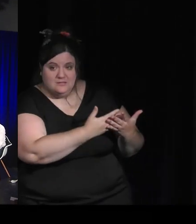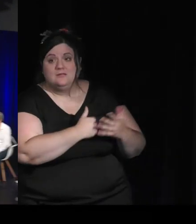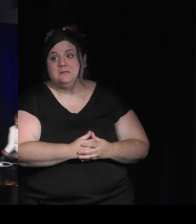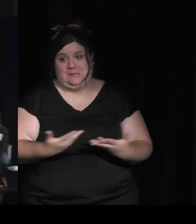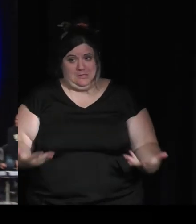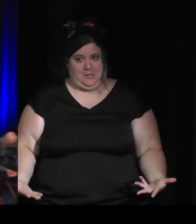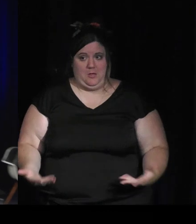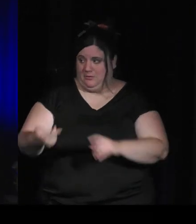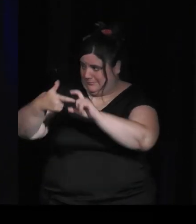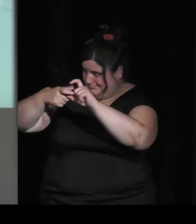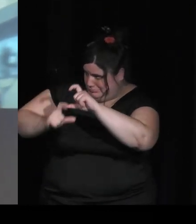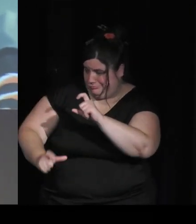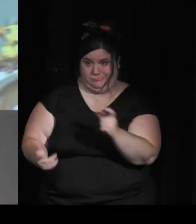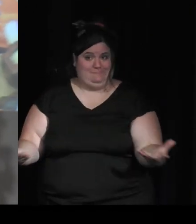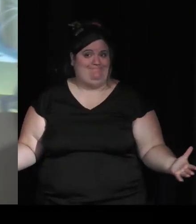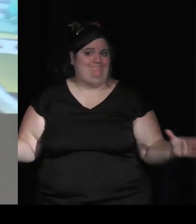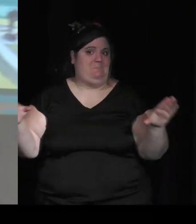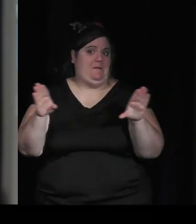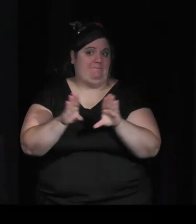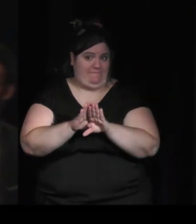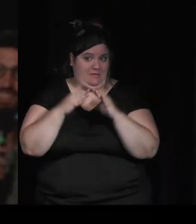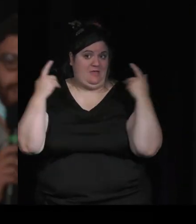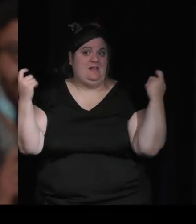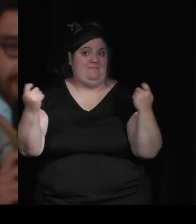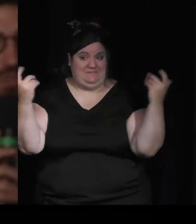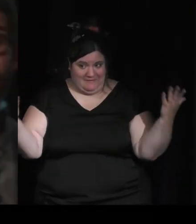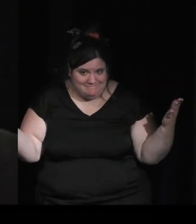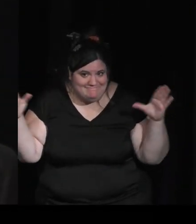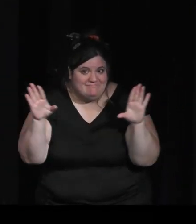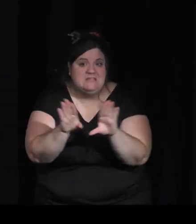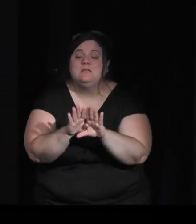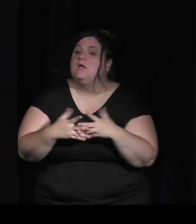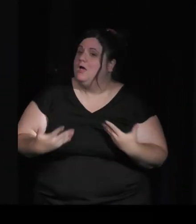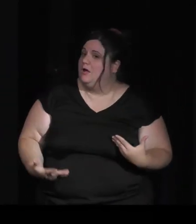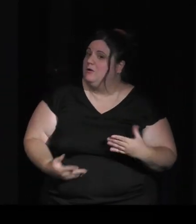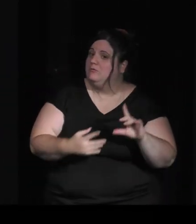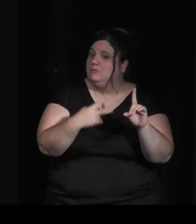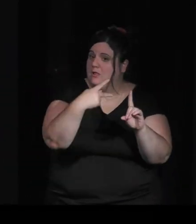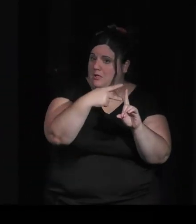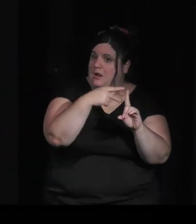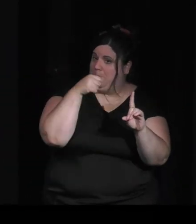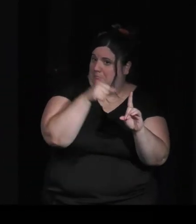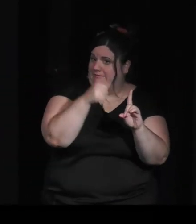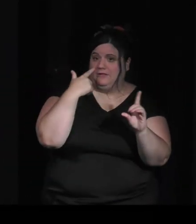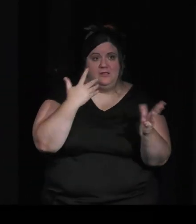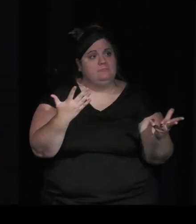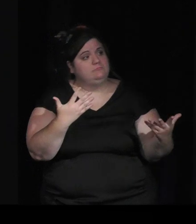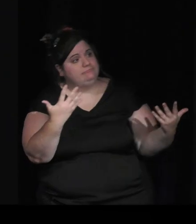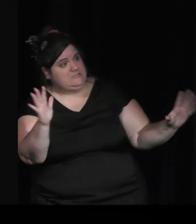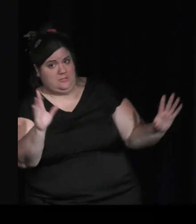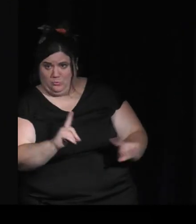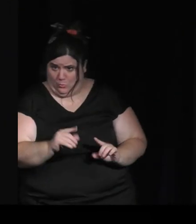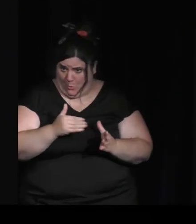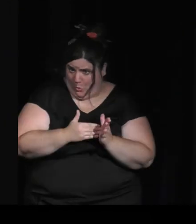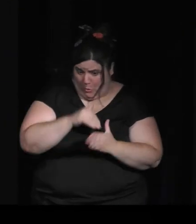fin de ce forum du jeu vidéo c'est pas la fin de pré-start si vous voulez encore participer au festival c'est pas trop tard on va continuer